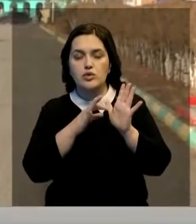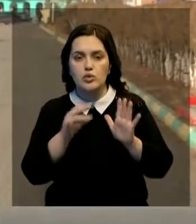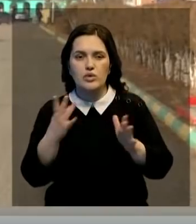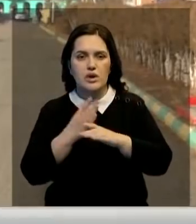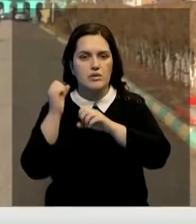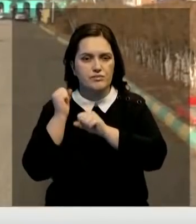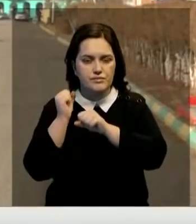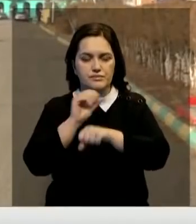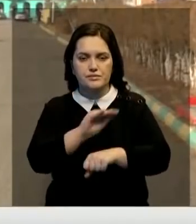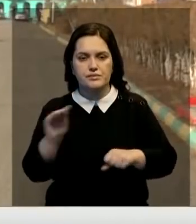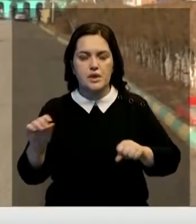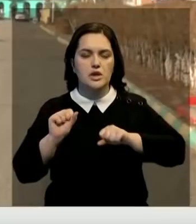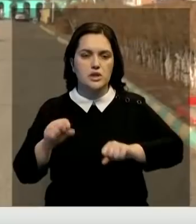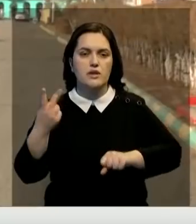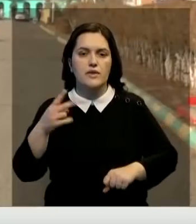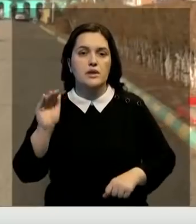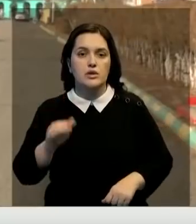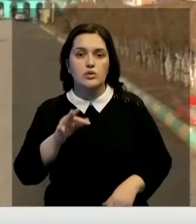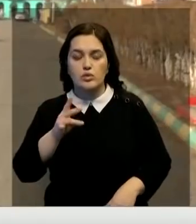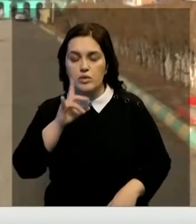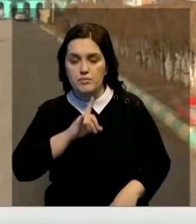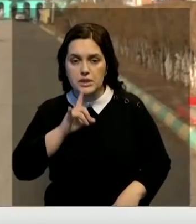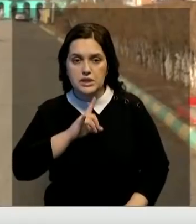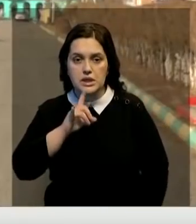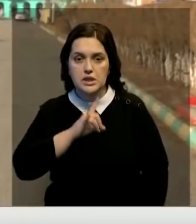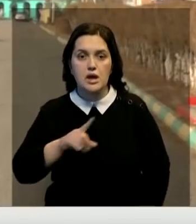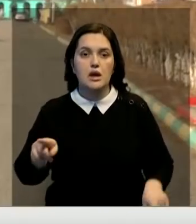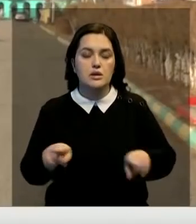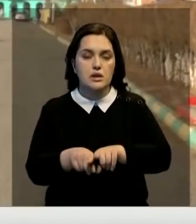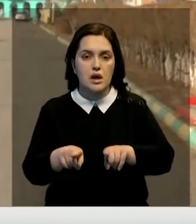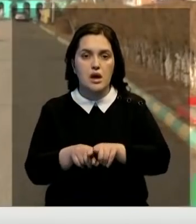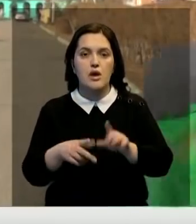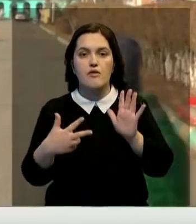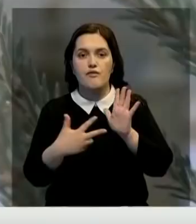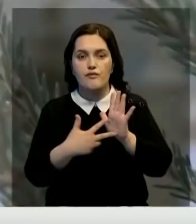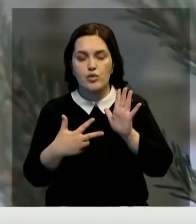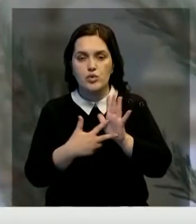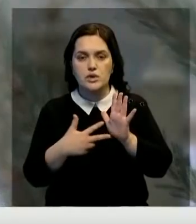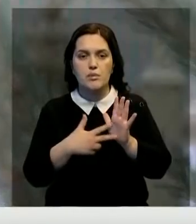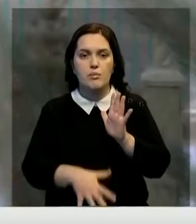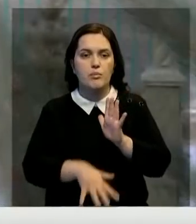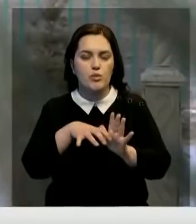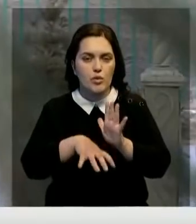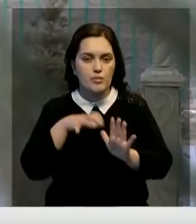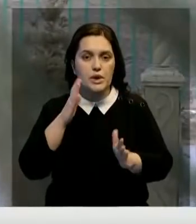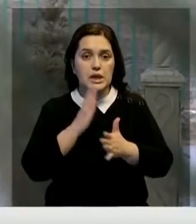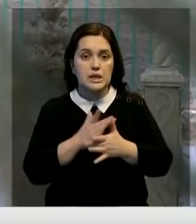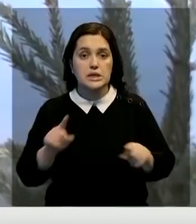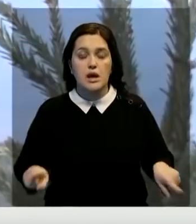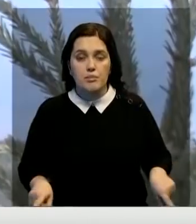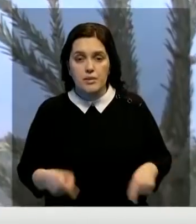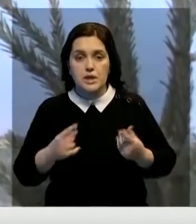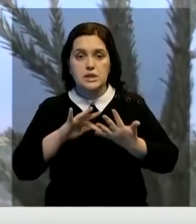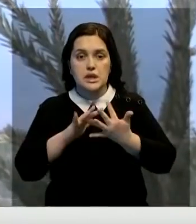материала, около 20 тысяч тонн бензина и дизельного топлива, а также 8 мотопомп. В процветание населённых пунктов